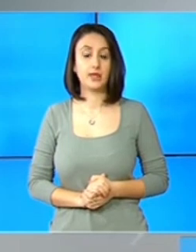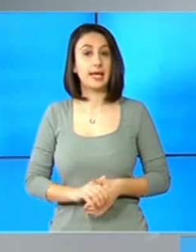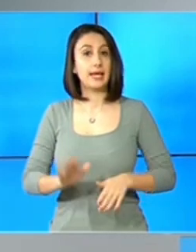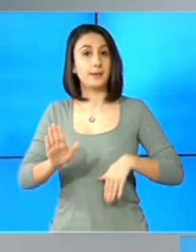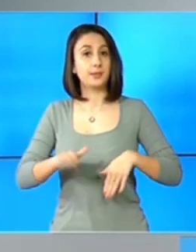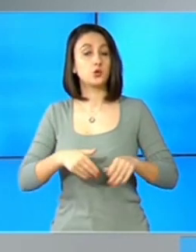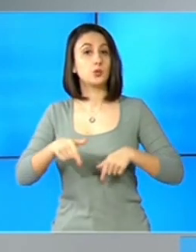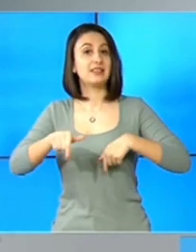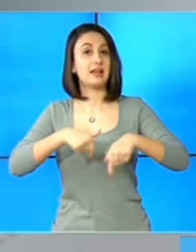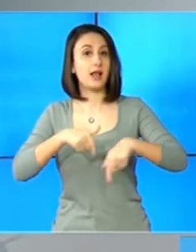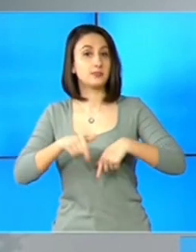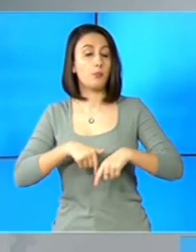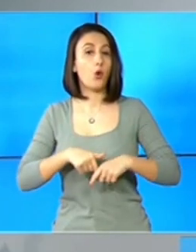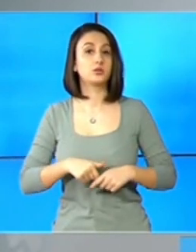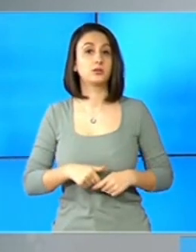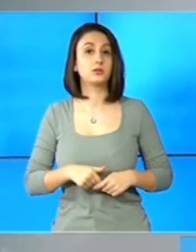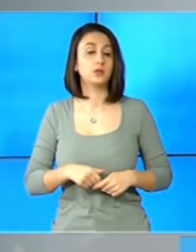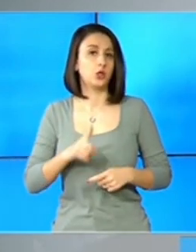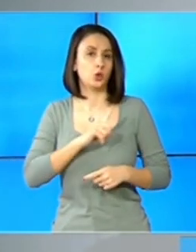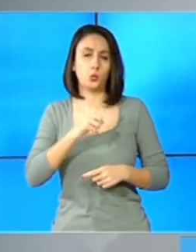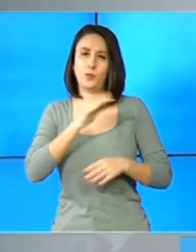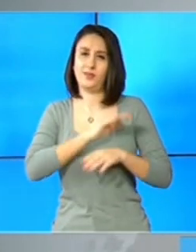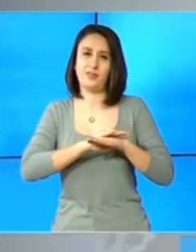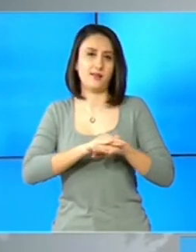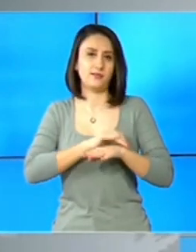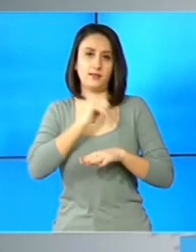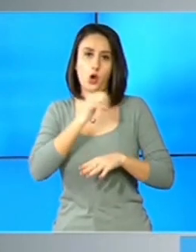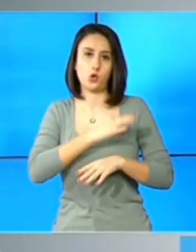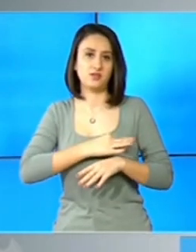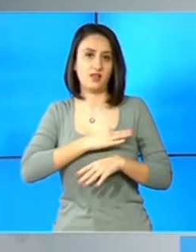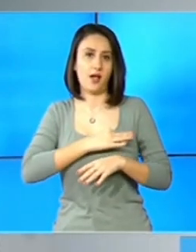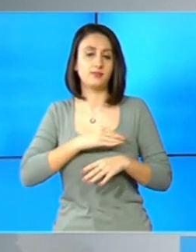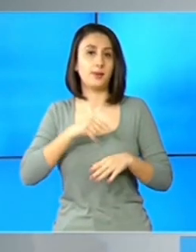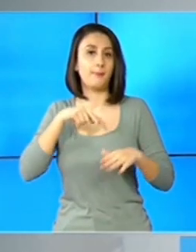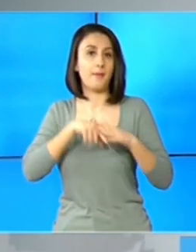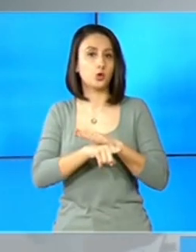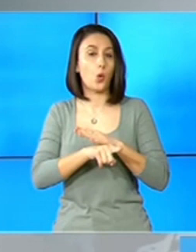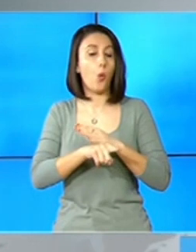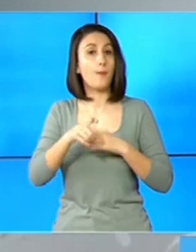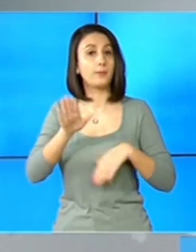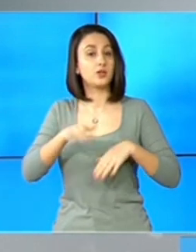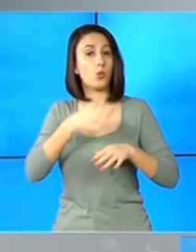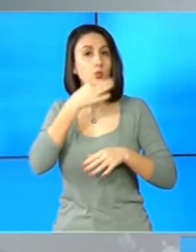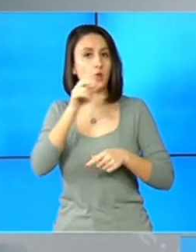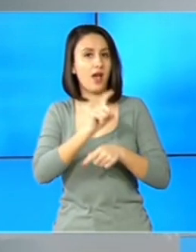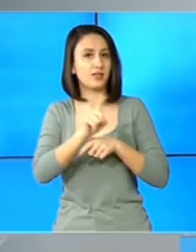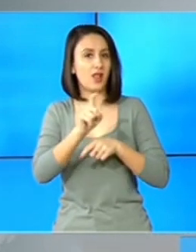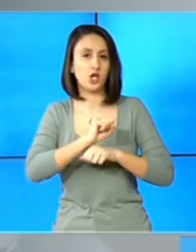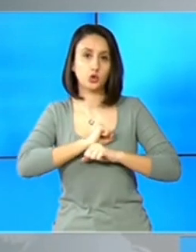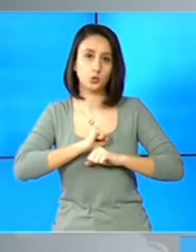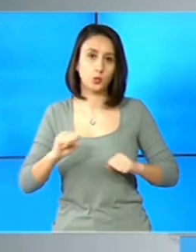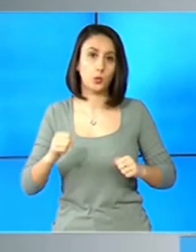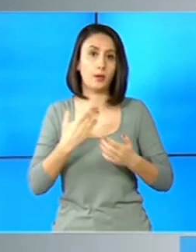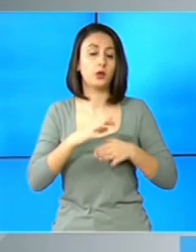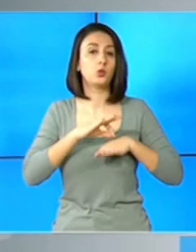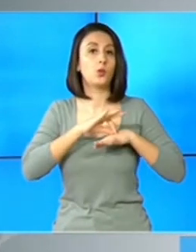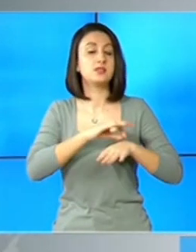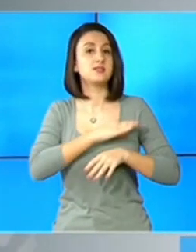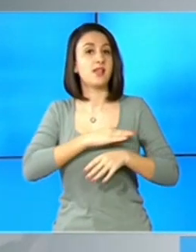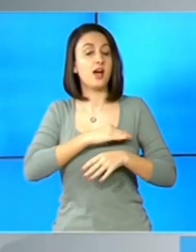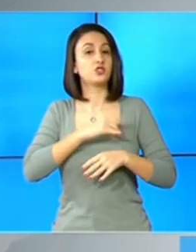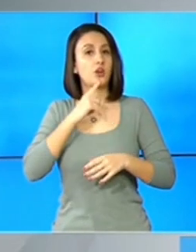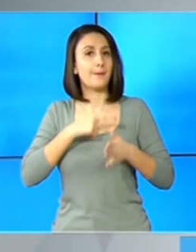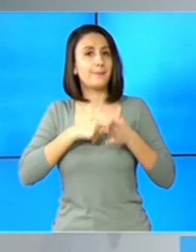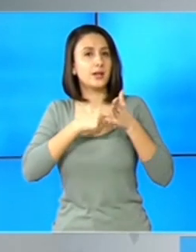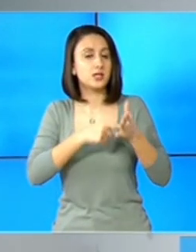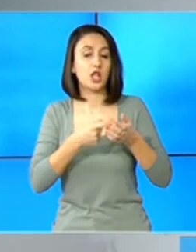Ministrul transporturilor Cătălină Drulă nu iartă deloc pe sindicaliștii de la Metrorex. Ministrul a lansat un atac dur la adresa liderilor de sindicat